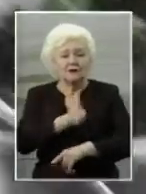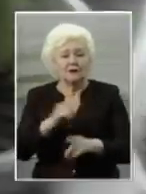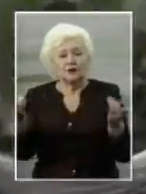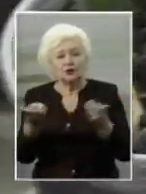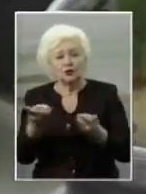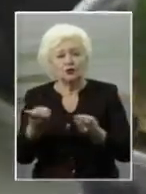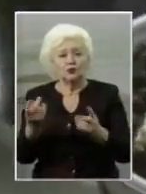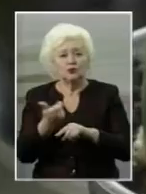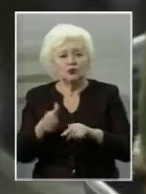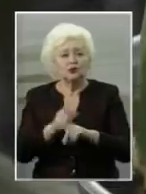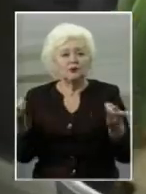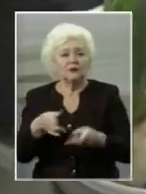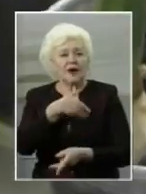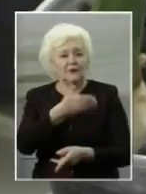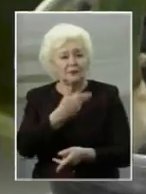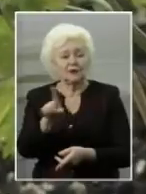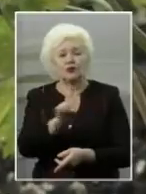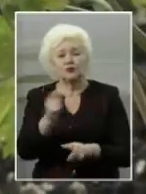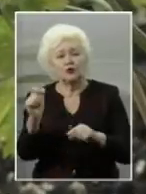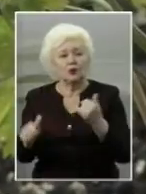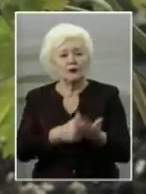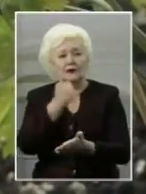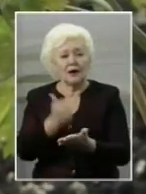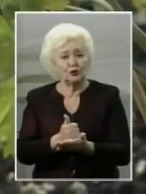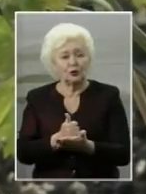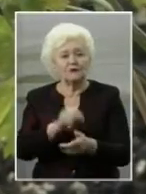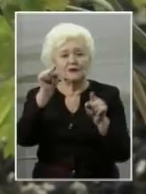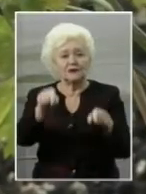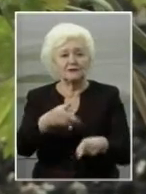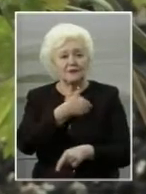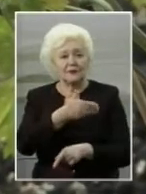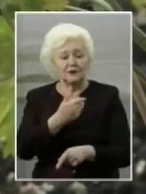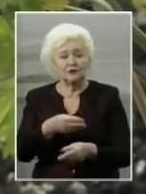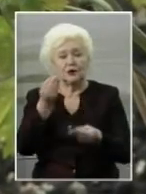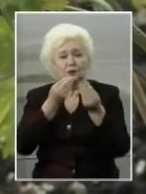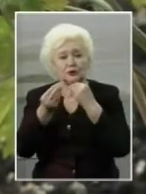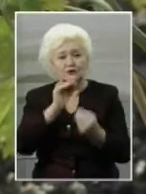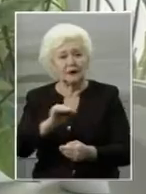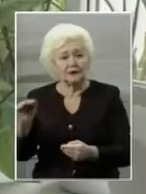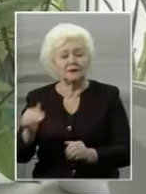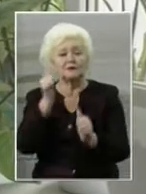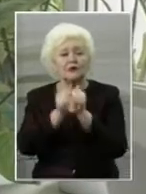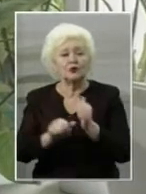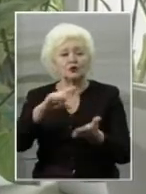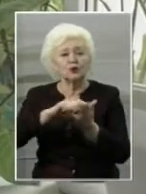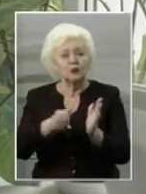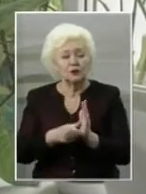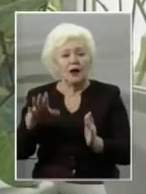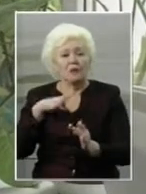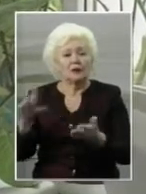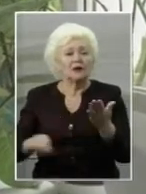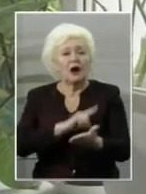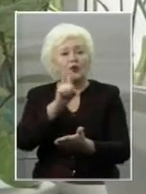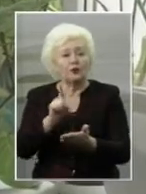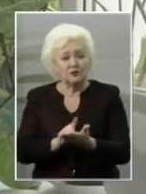потребує вітамінів. І що саме найголовніше? Ці вітаміни споживають діти. Тому що в кожному класі була обов